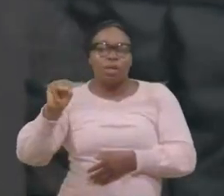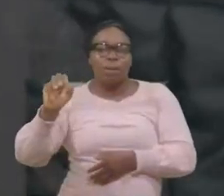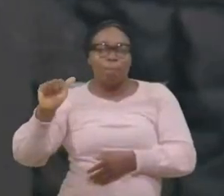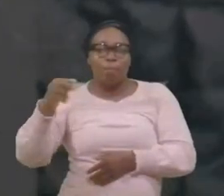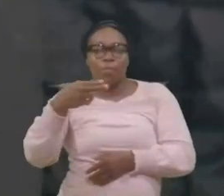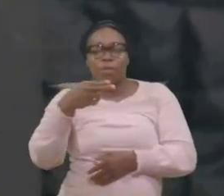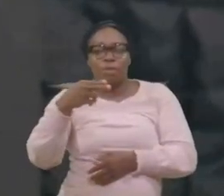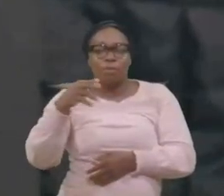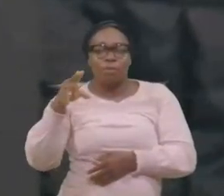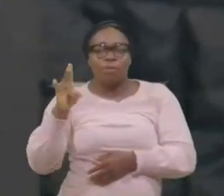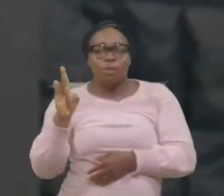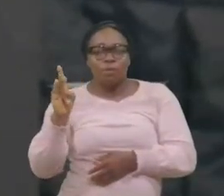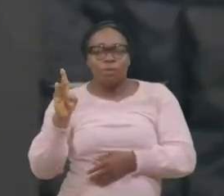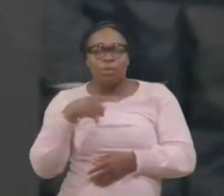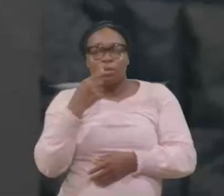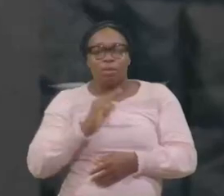Du salut personnel,